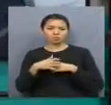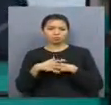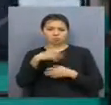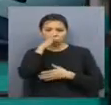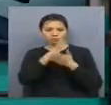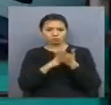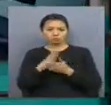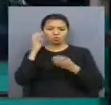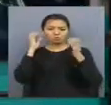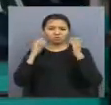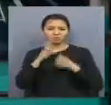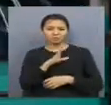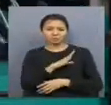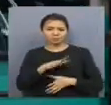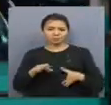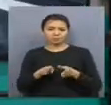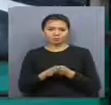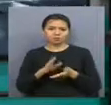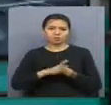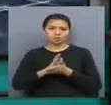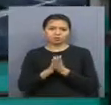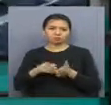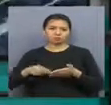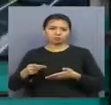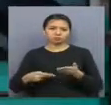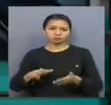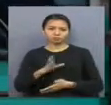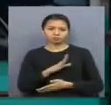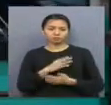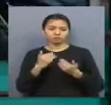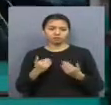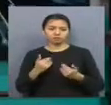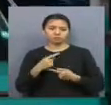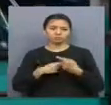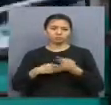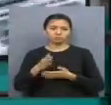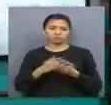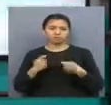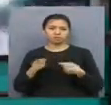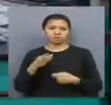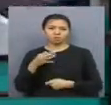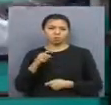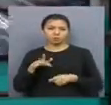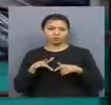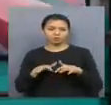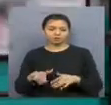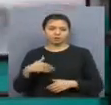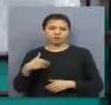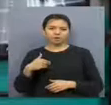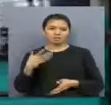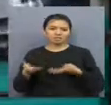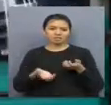мемлекеттігі университетімен өзіра келісім шаршасасты. Қаспорын басшылары тау кеністі және пайдалы